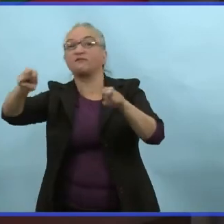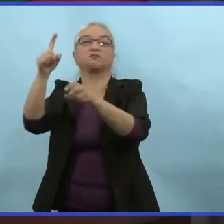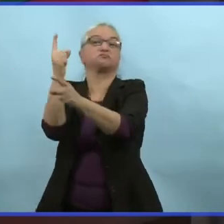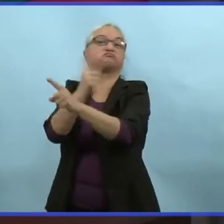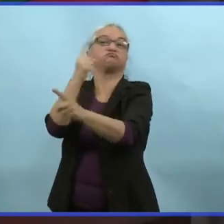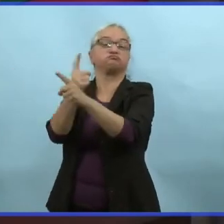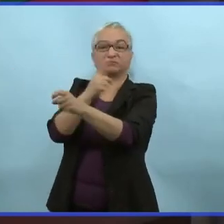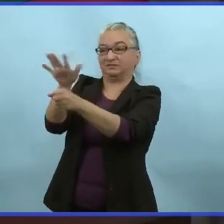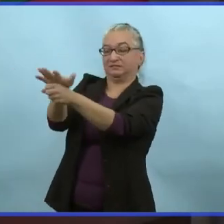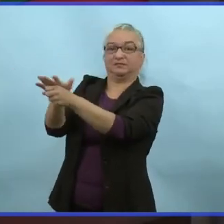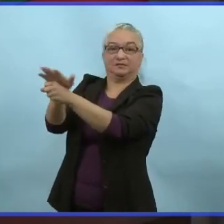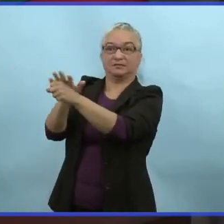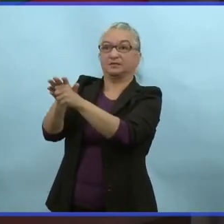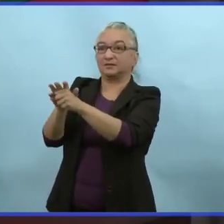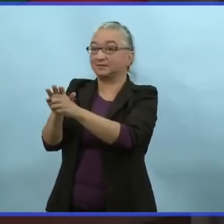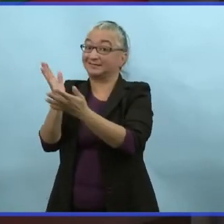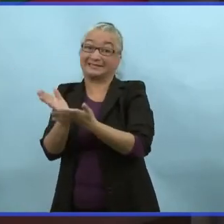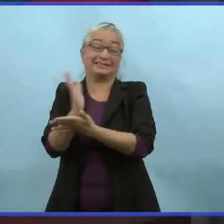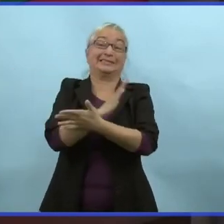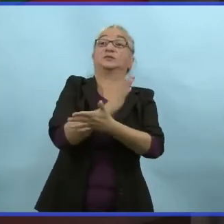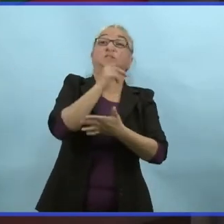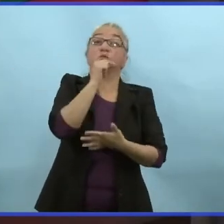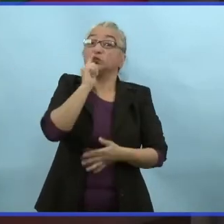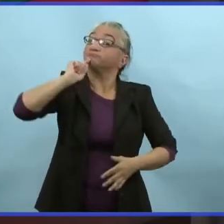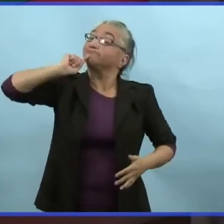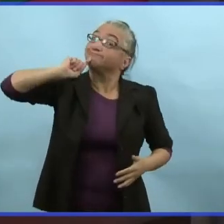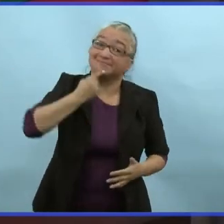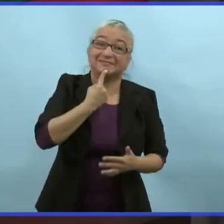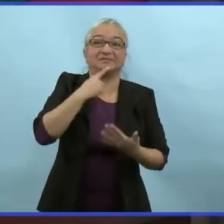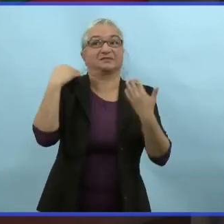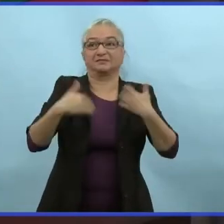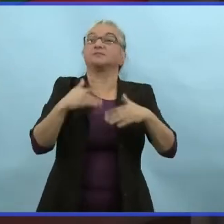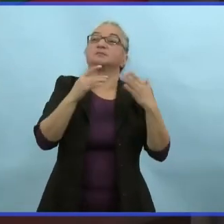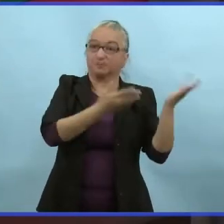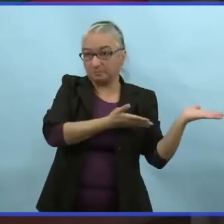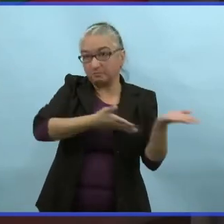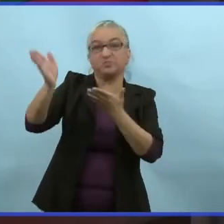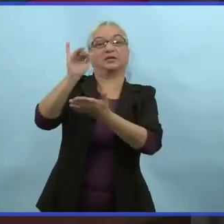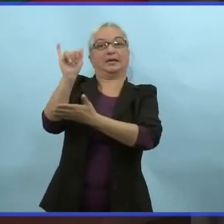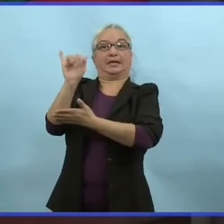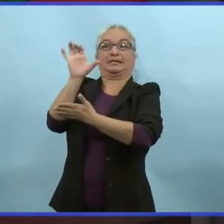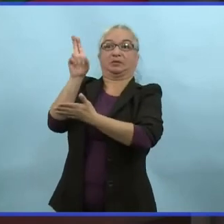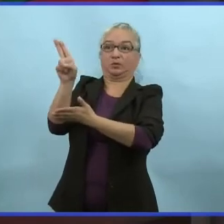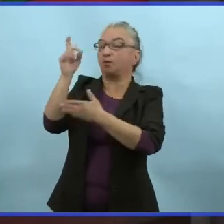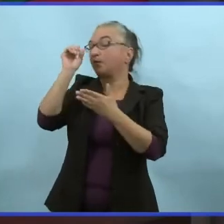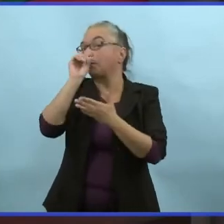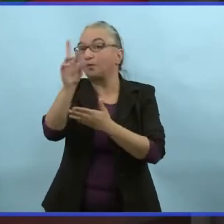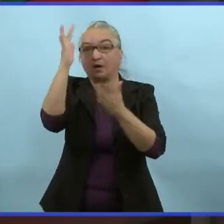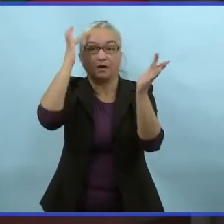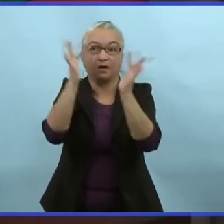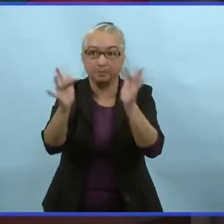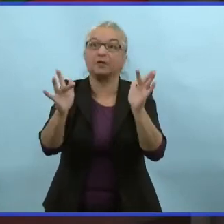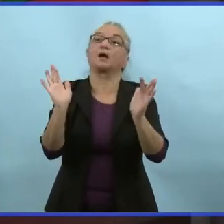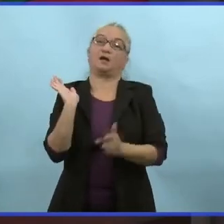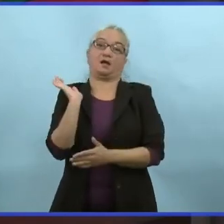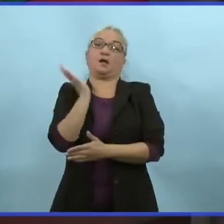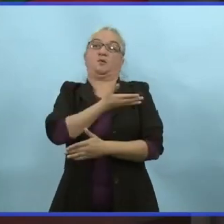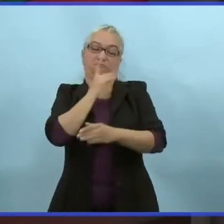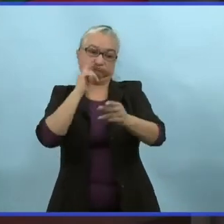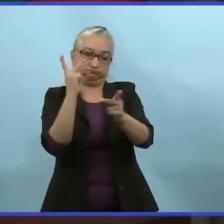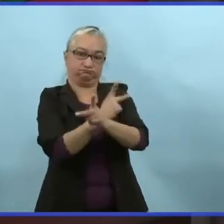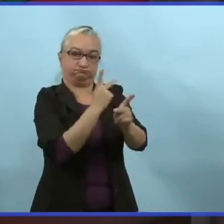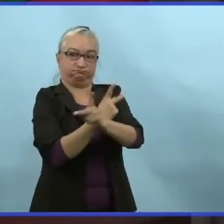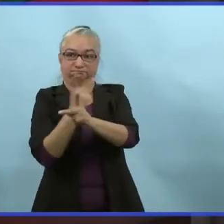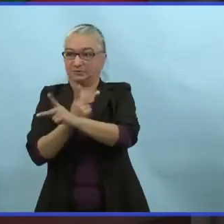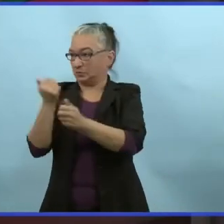endroits de soins graves soient transportés. Le système se concentre là-dessus à l'heure actuelle. S'assurer